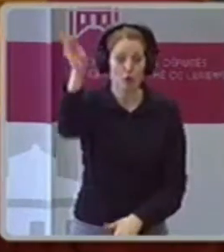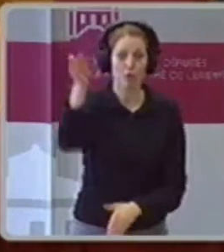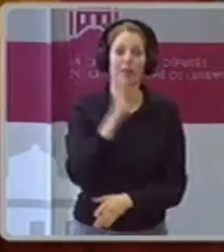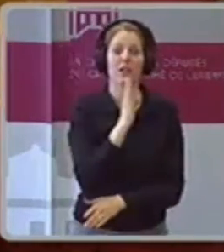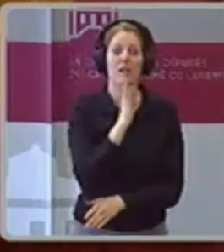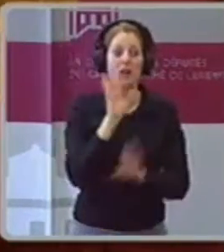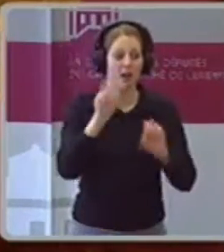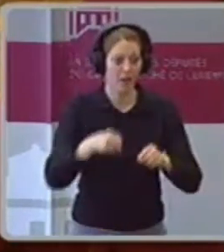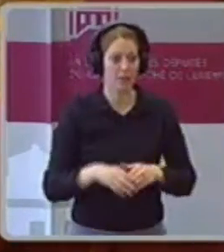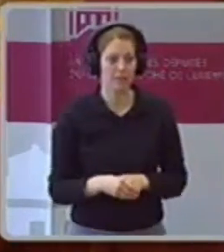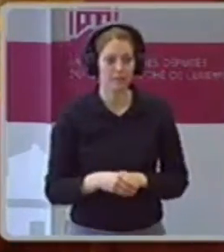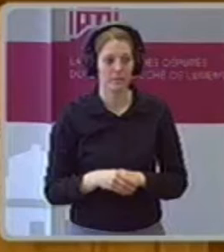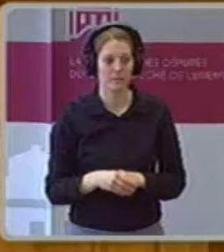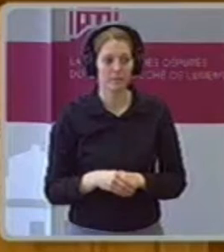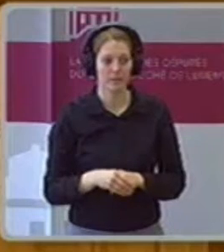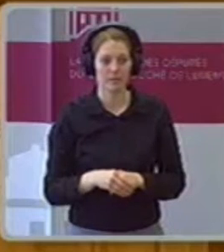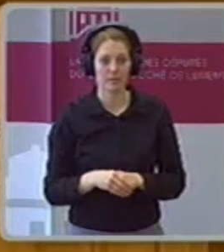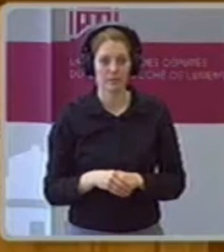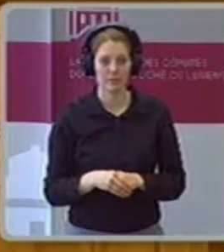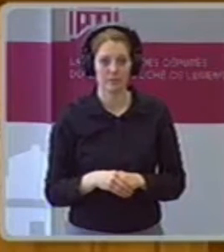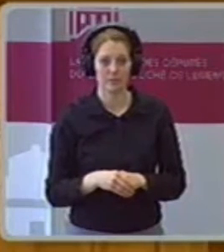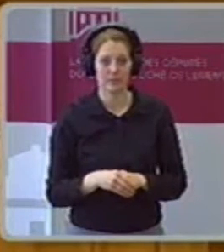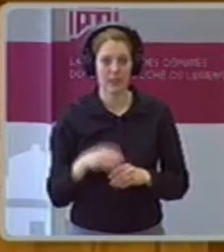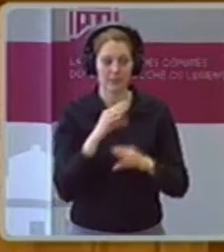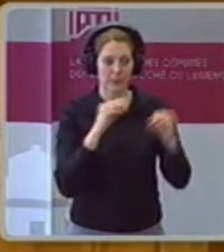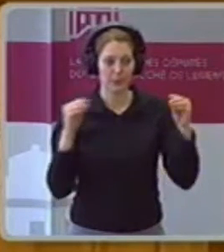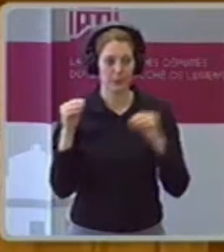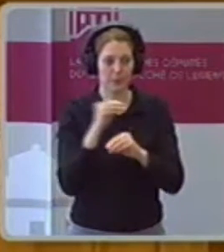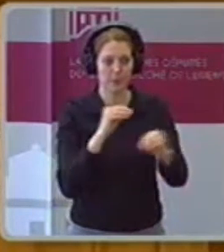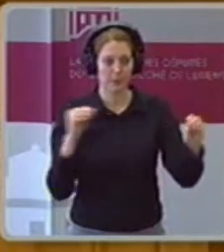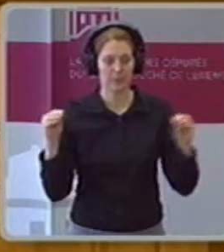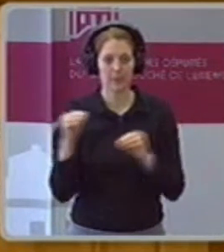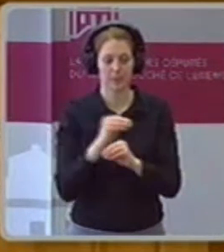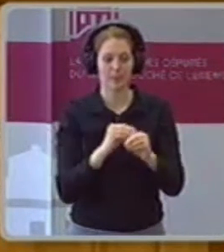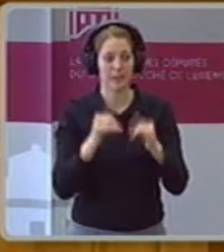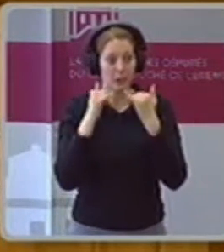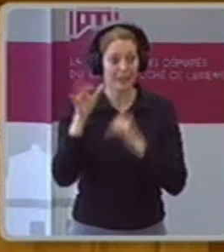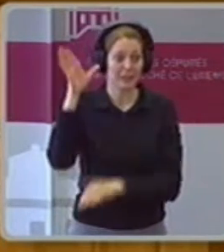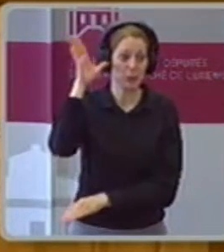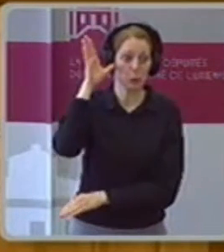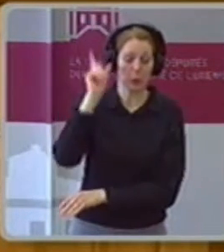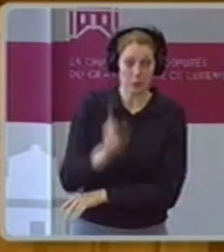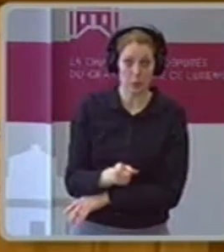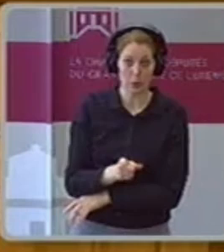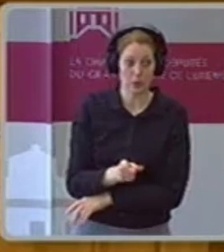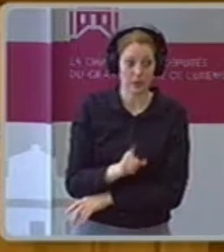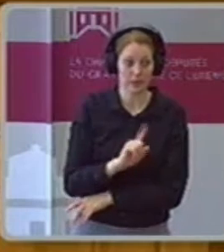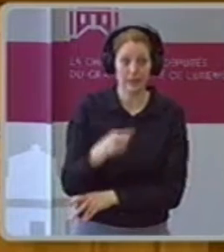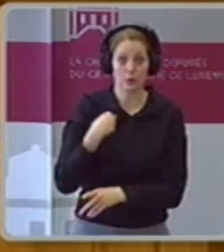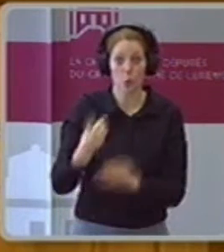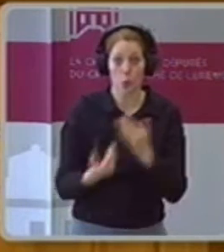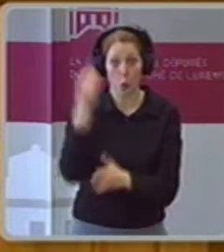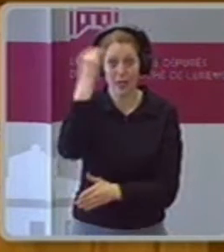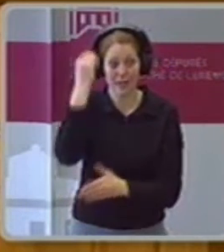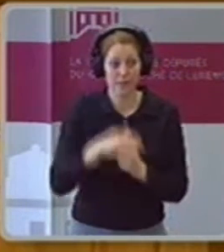Und sie sollen nur lauschen, sie geht nicht mehr dumm davon. Was ist denn nur ein Prinzip denn? der Steuerclasse 2, an der Steuerclasse... Ja, ja,